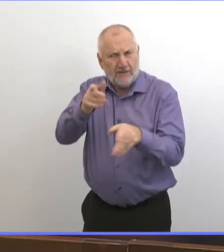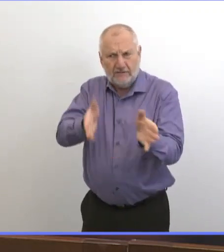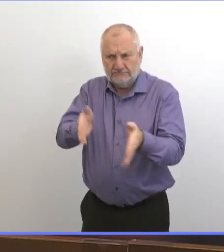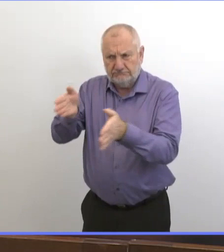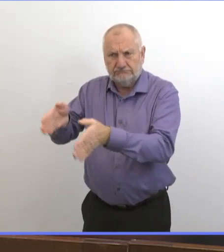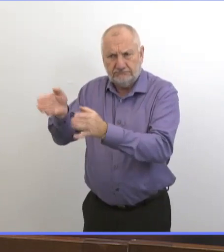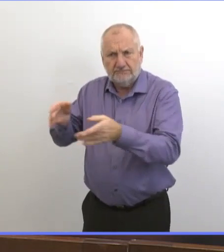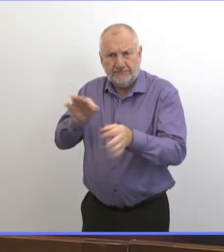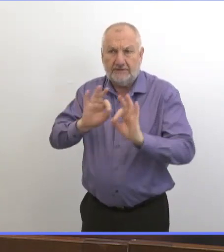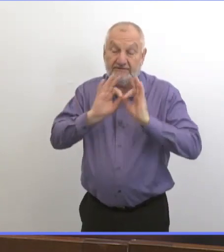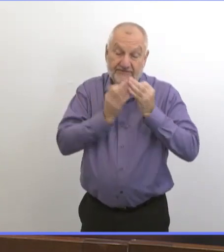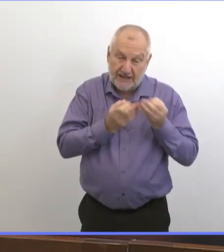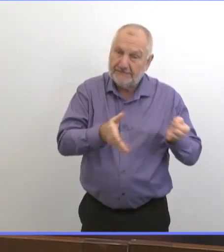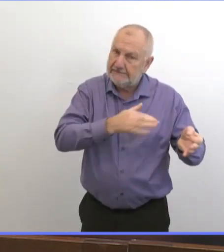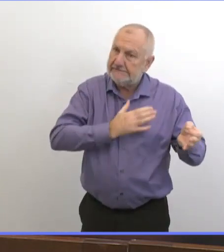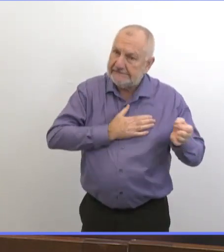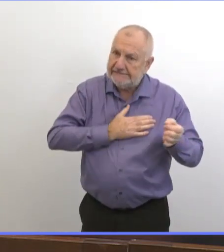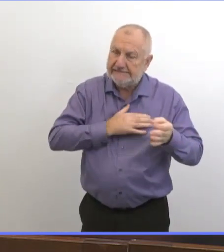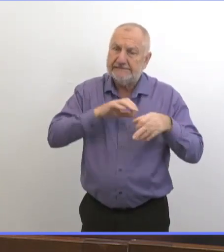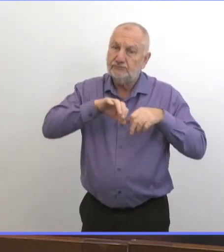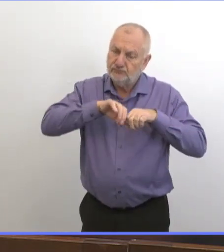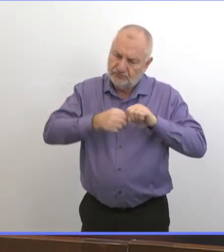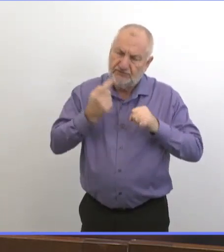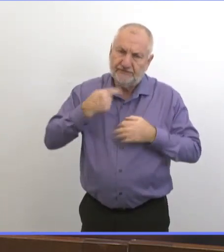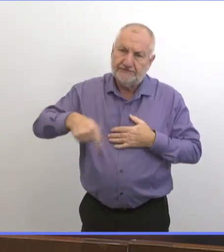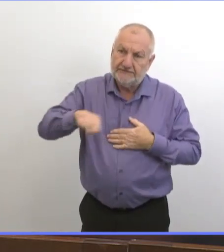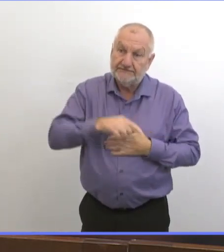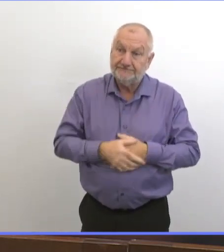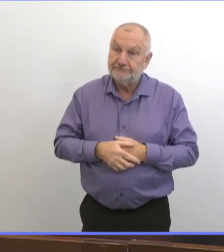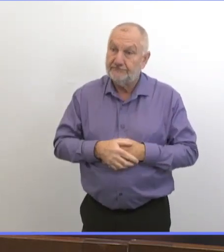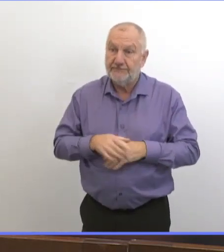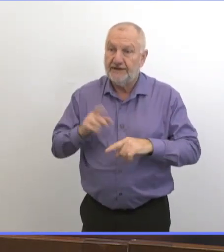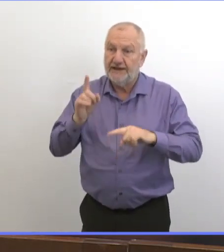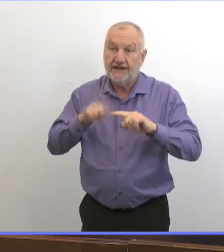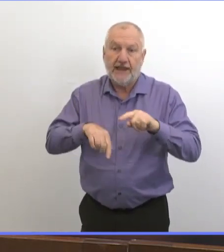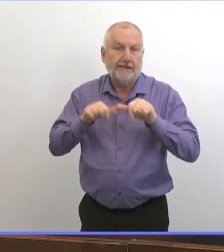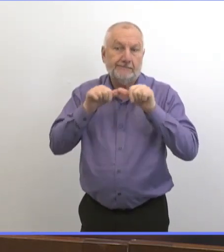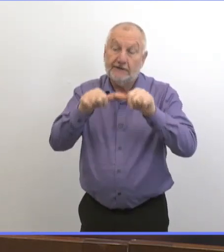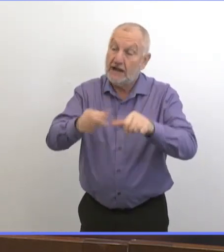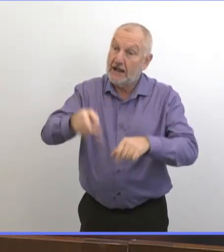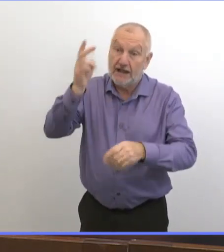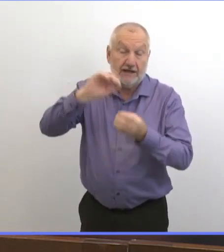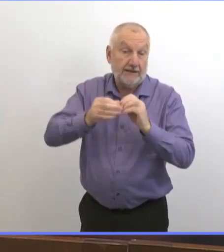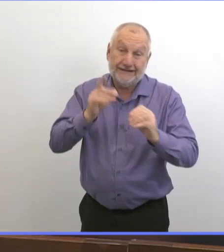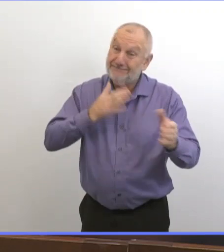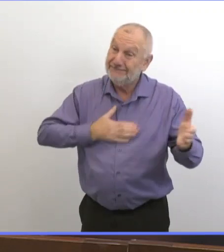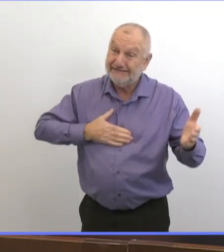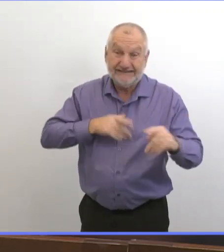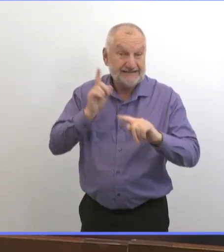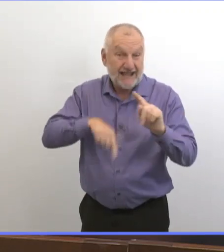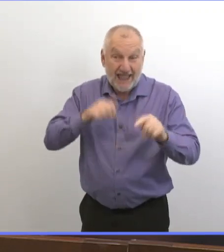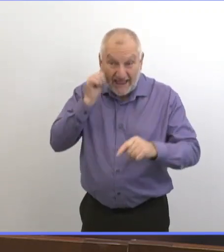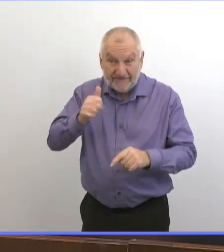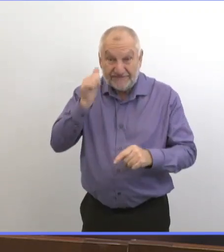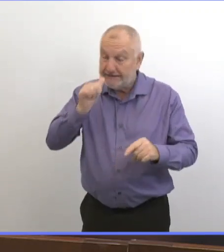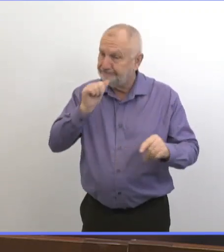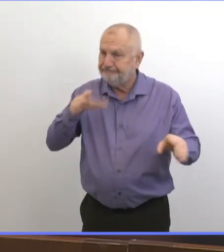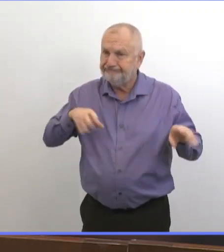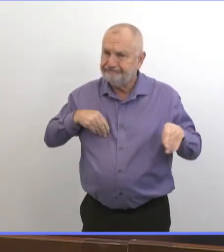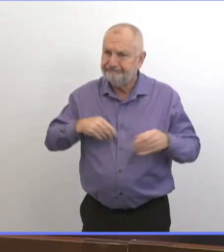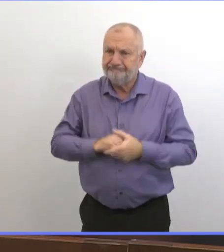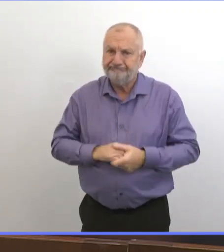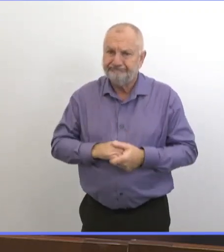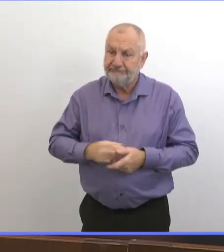maintenant. Et on sait qu'on ne peut pas continuer avec ces chiffres. On ne peut pas continuer à voir ces chiffres au